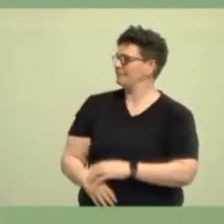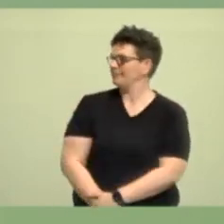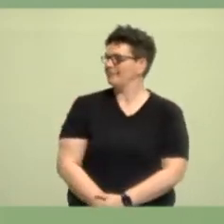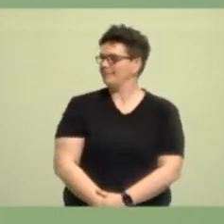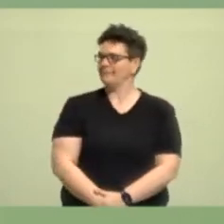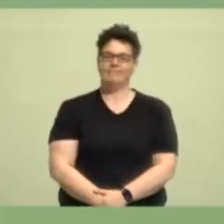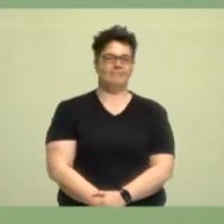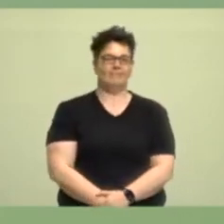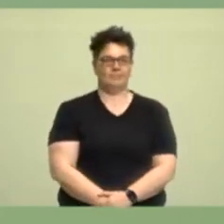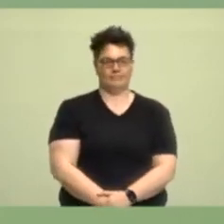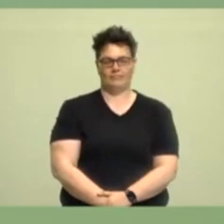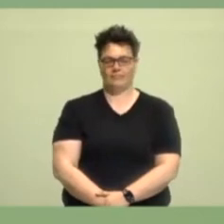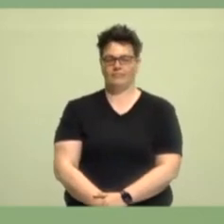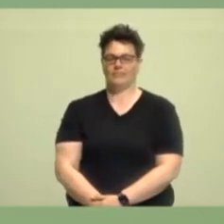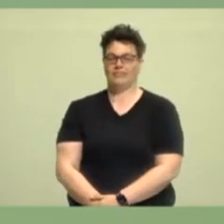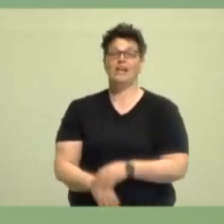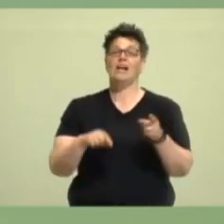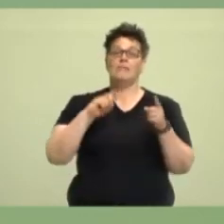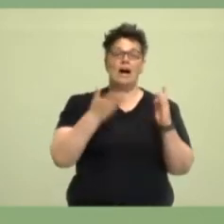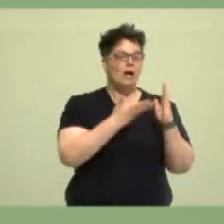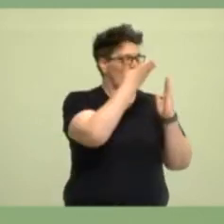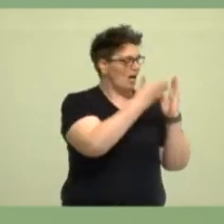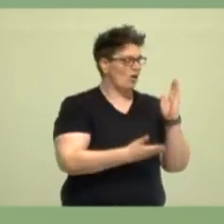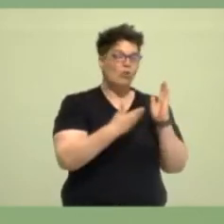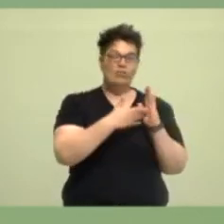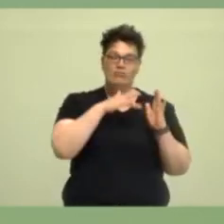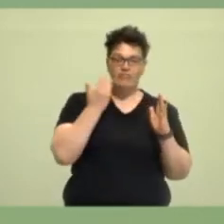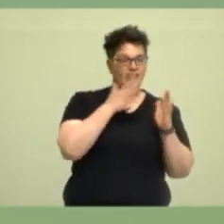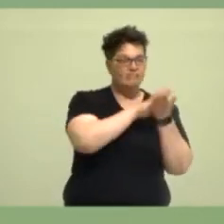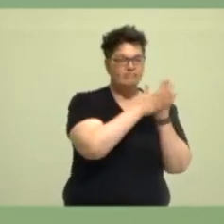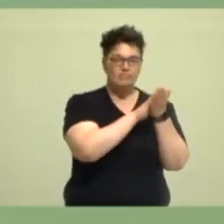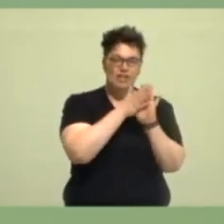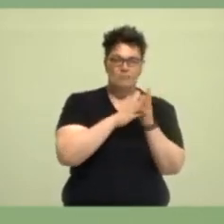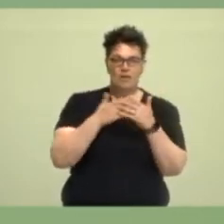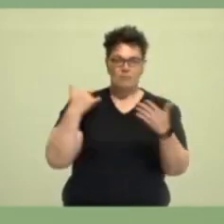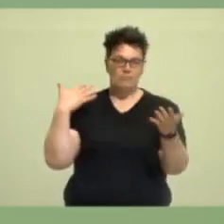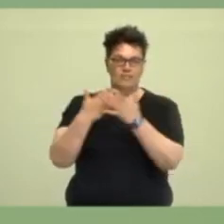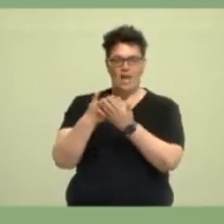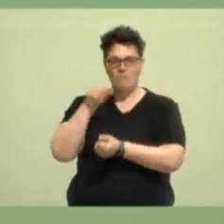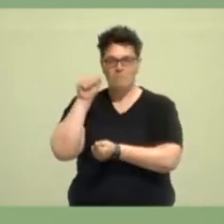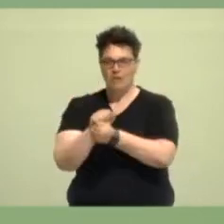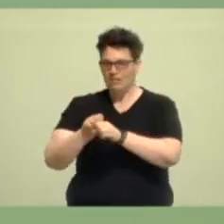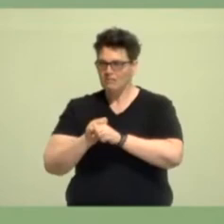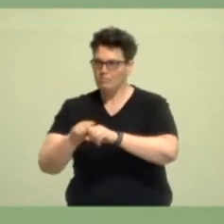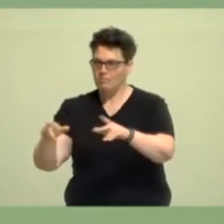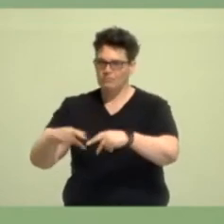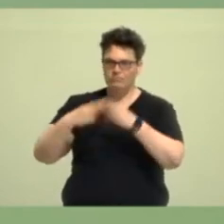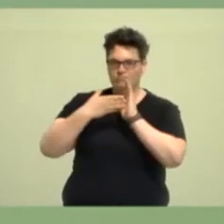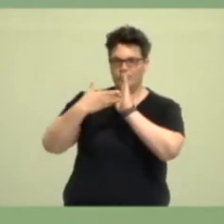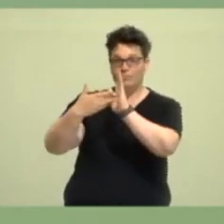Wir haben aber auch vieles vereinbart, was es nicht auf die Titelblätter der Zeitung geschafft hat. Ich glaube, die